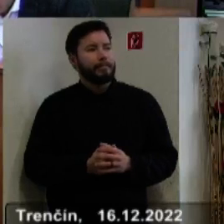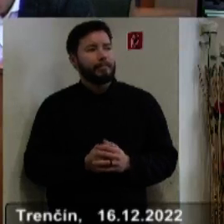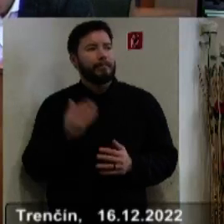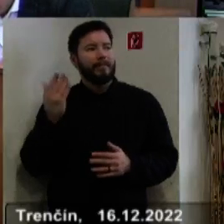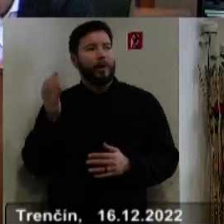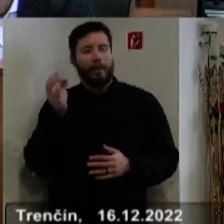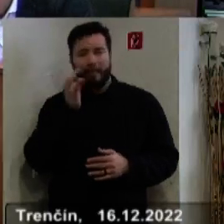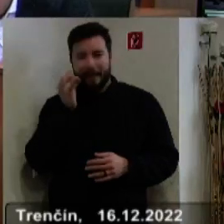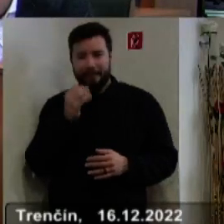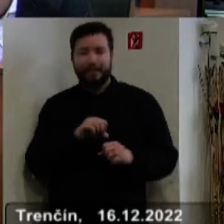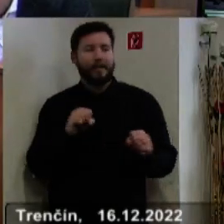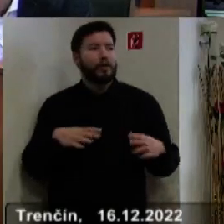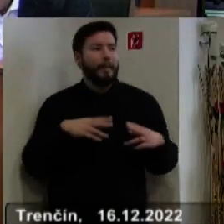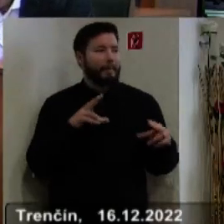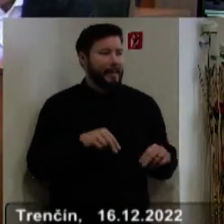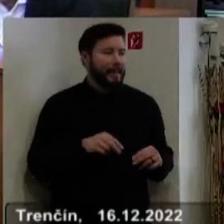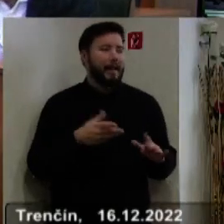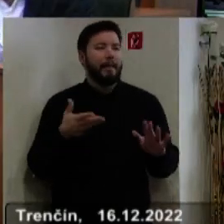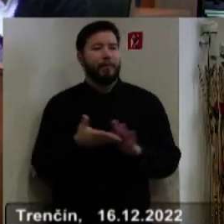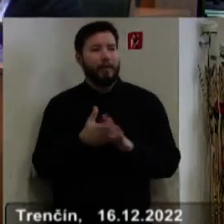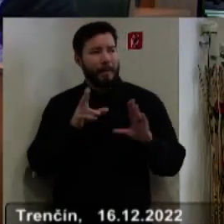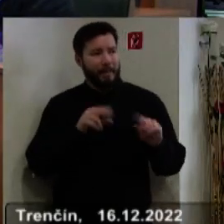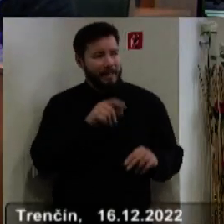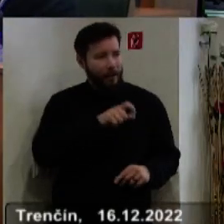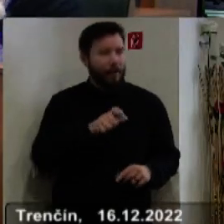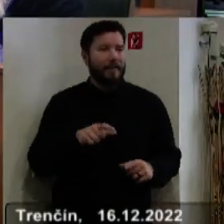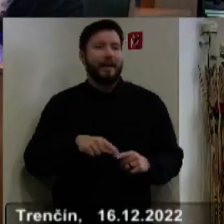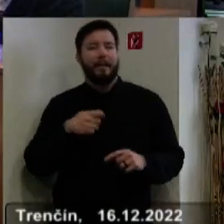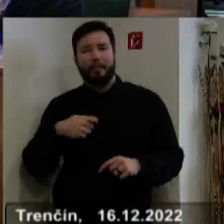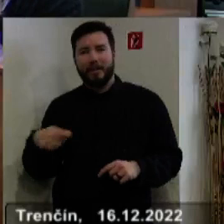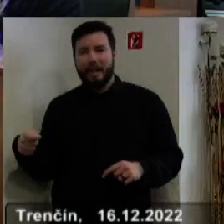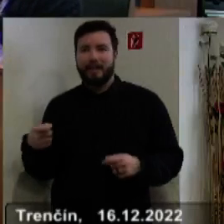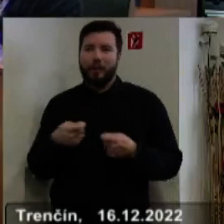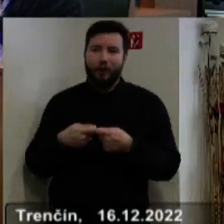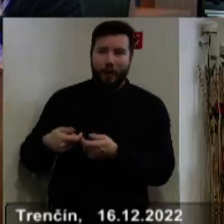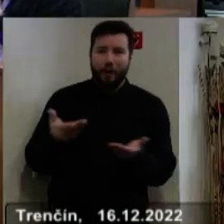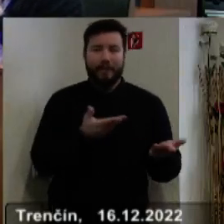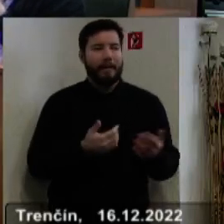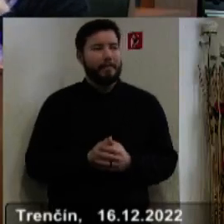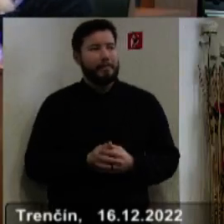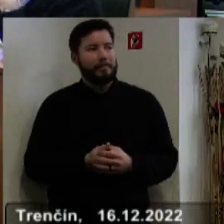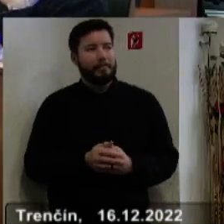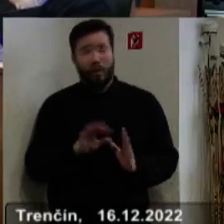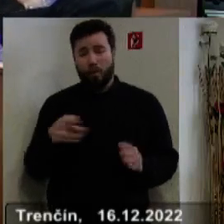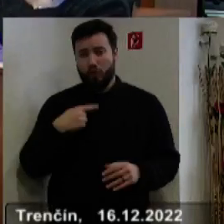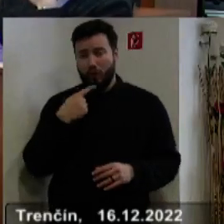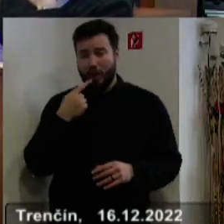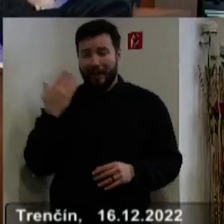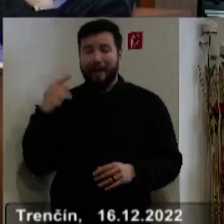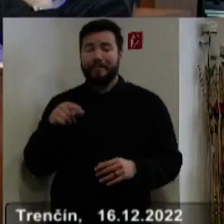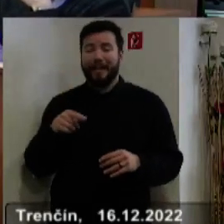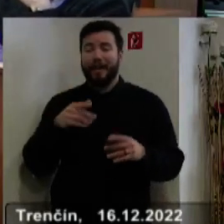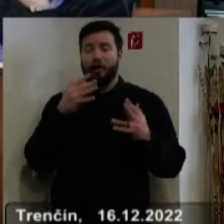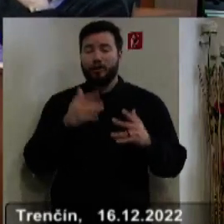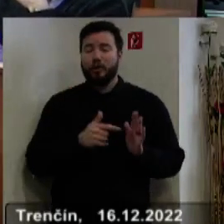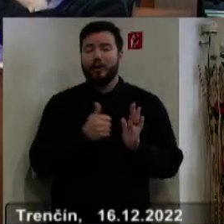Ďakujem pekne za slovo, vážený pán predseda, vážení podpredsedovi a vážení poslanci, kolegovia. Ako bolo zmienené, súčasťou návrhu rozpočtu